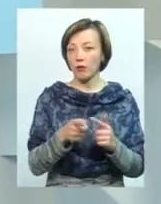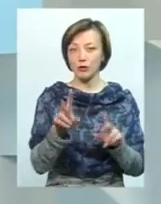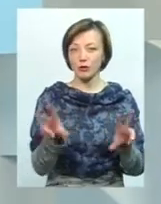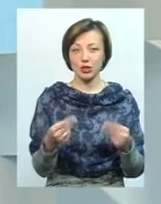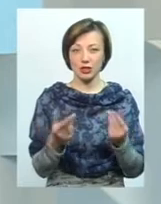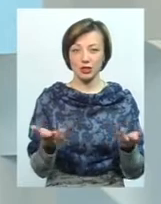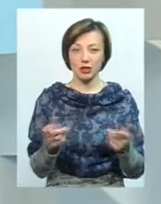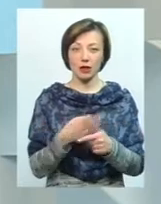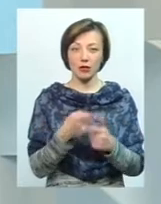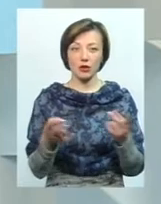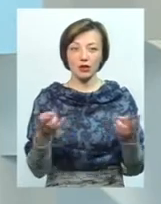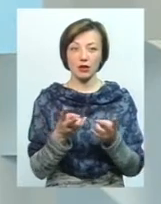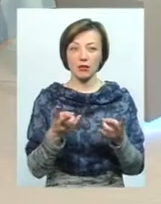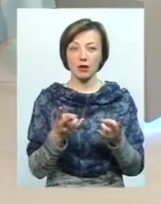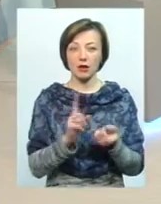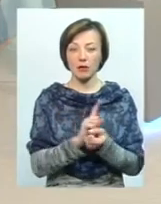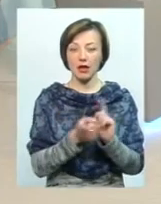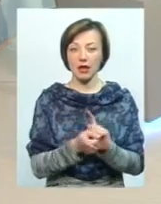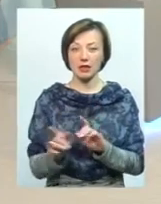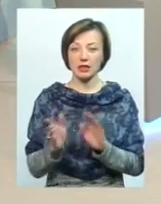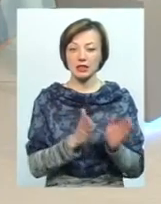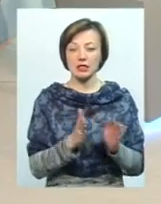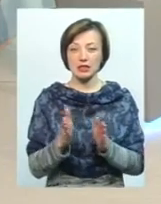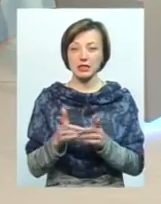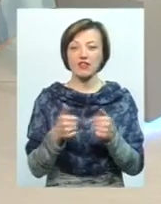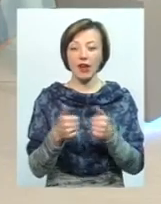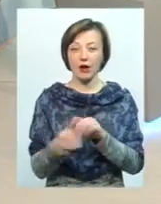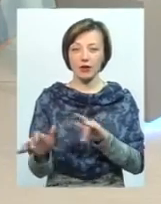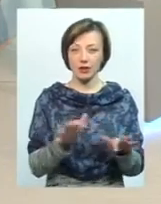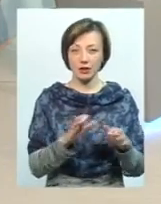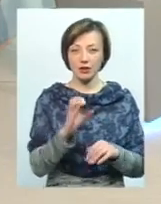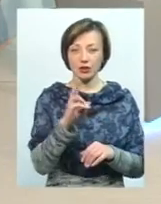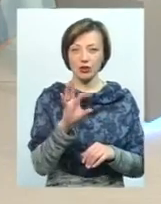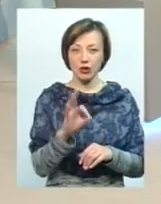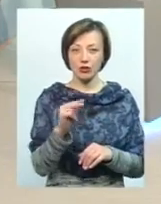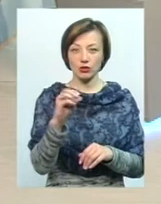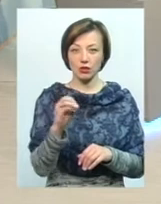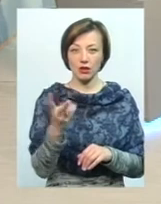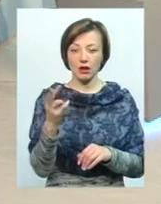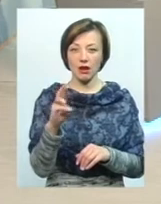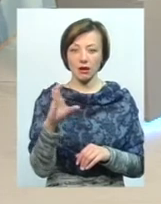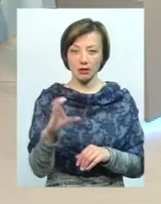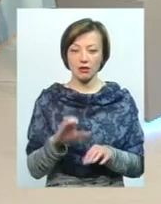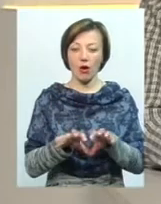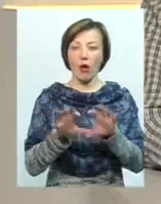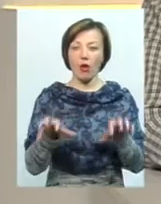щастить, або треба міняти сферу діяльності. Це про Олександра Скочиляса, голову фракції Битківщини, так я так розумію?